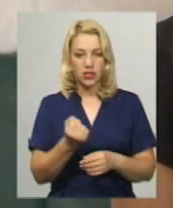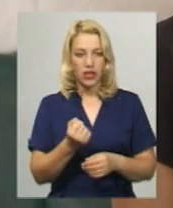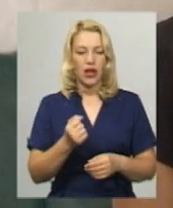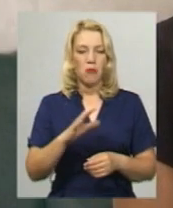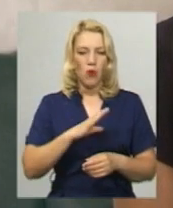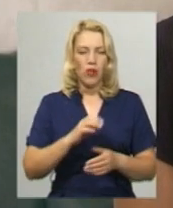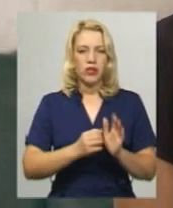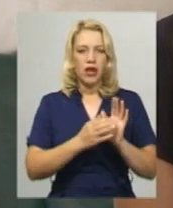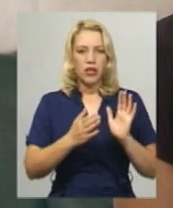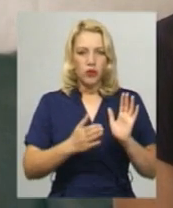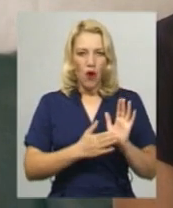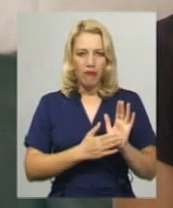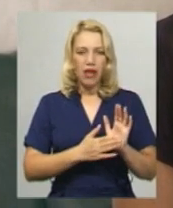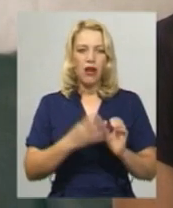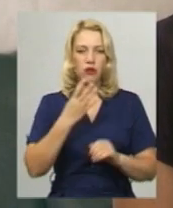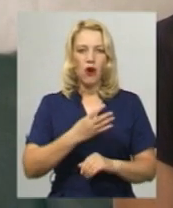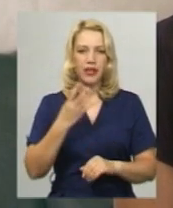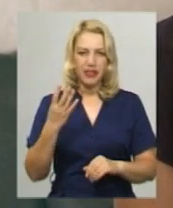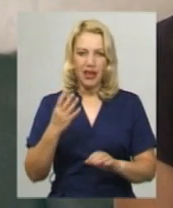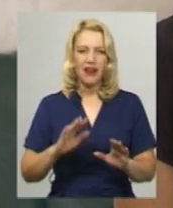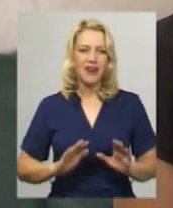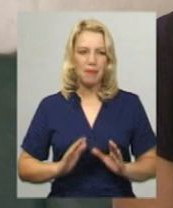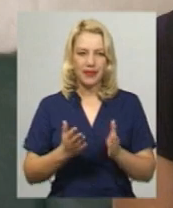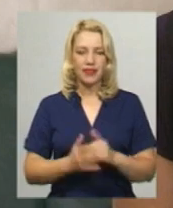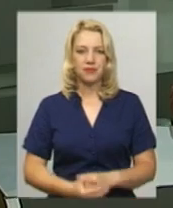то було зареєстровано 44 випадки.